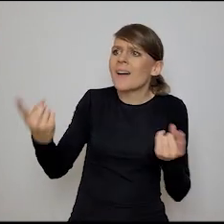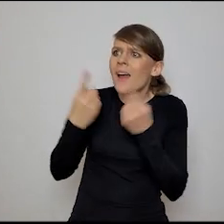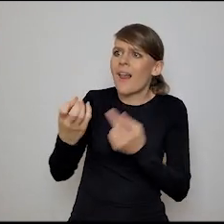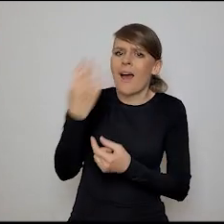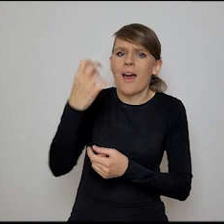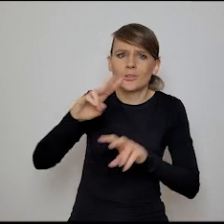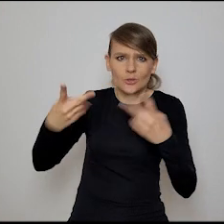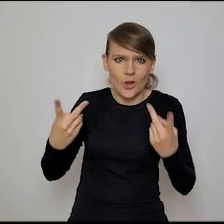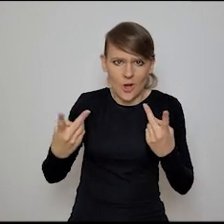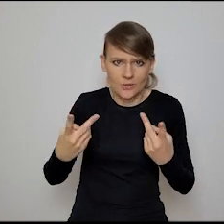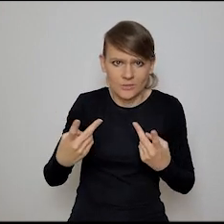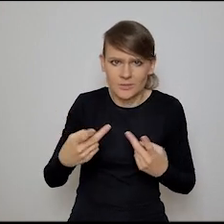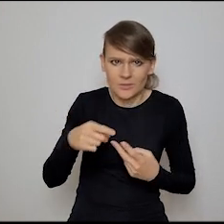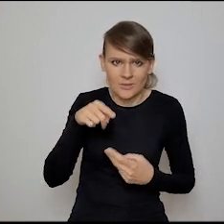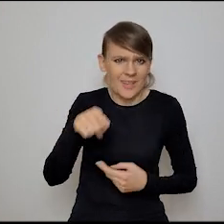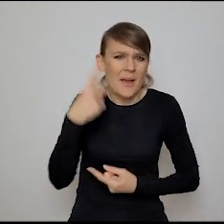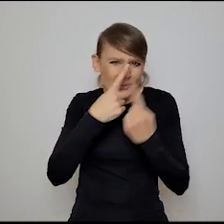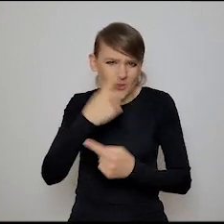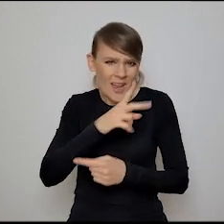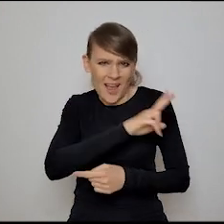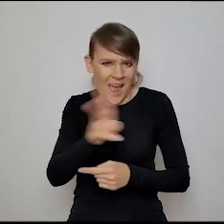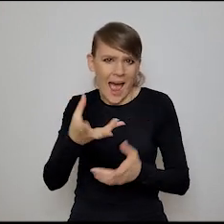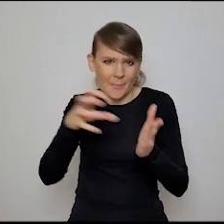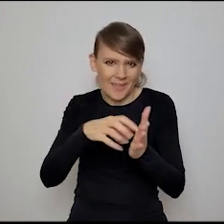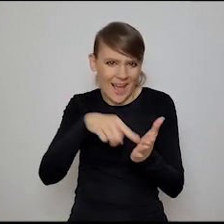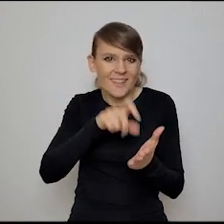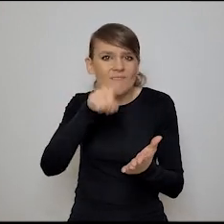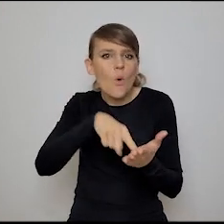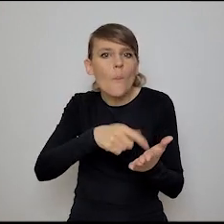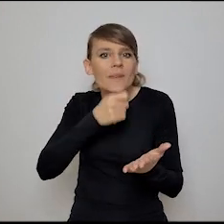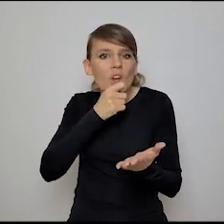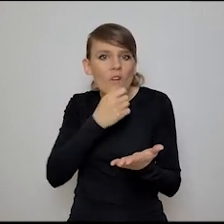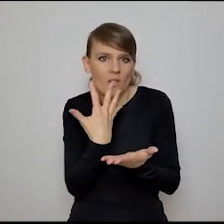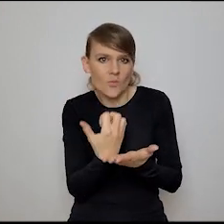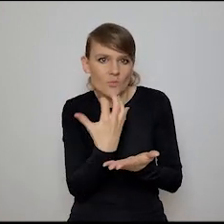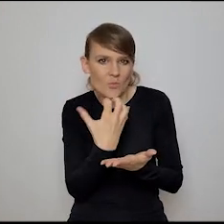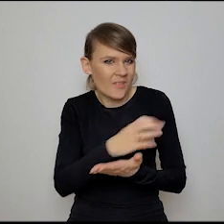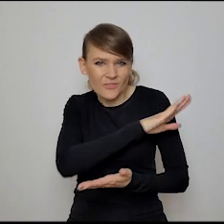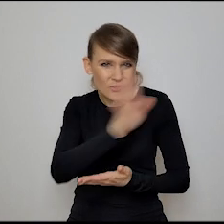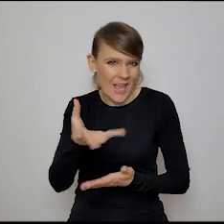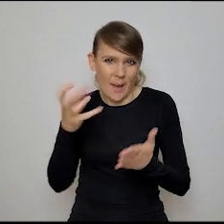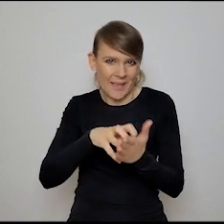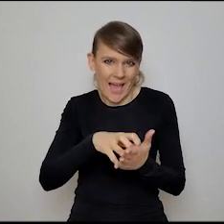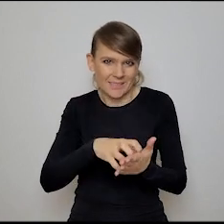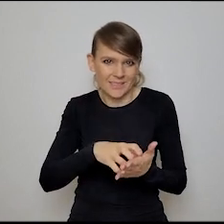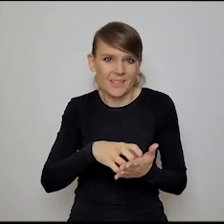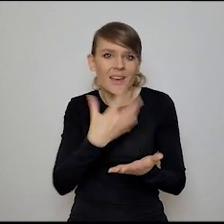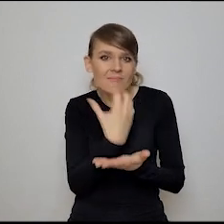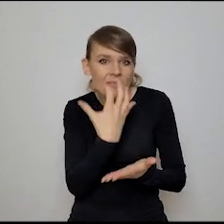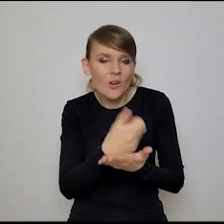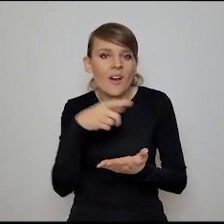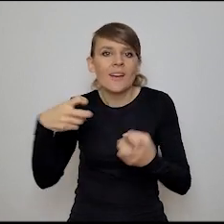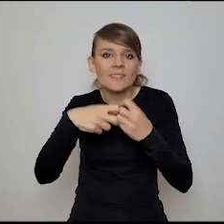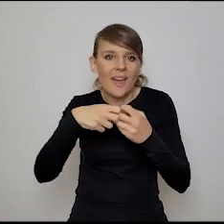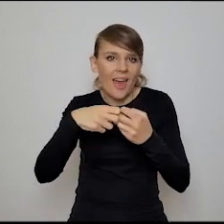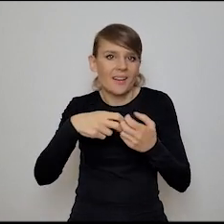jest stąd, tak, bo mi się wydaje, że po prostu wszystkie aplikacje włączają mikrofon, w sensie, wiesz, wszystkie absolutnie, żeby karmić sieć, po